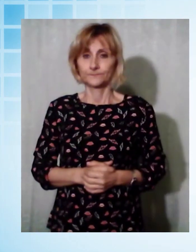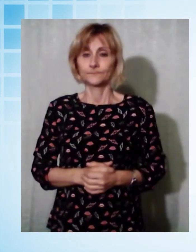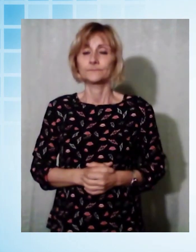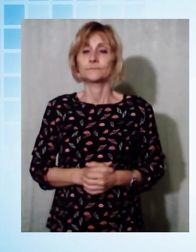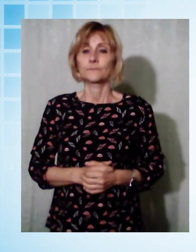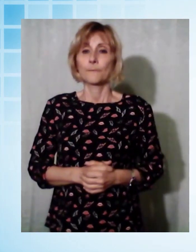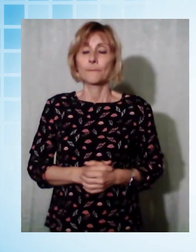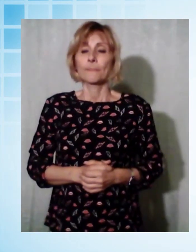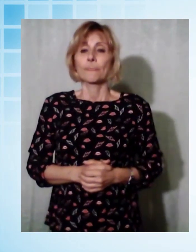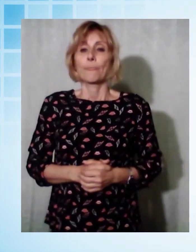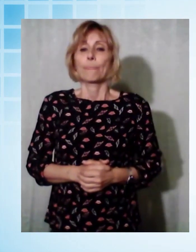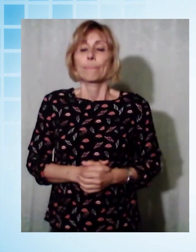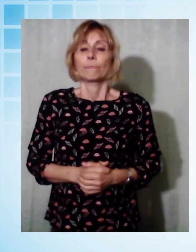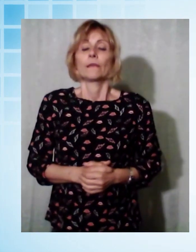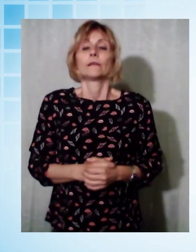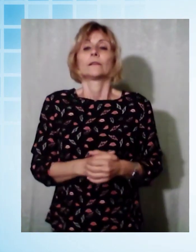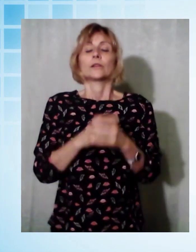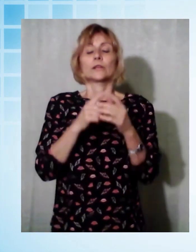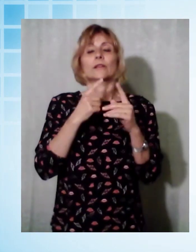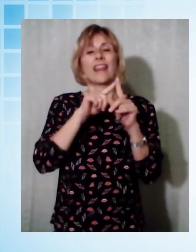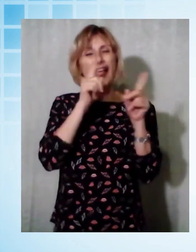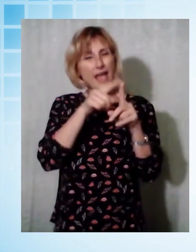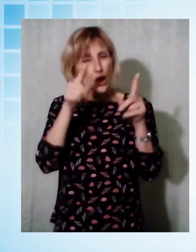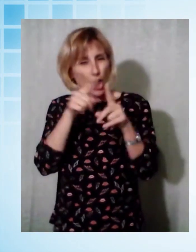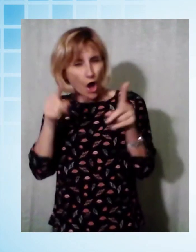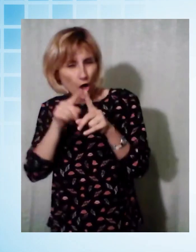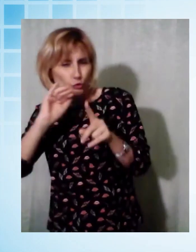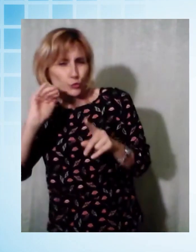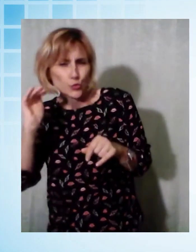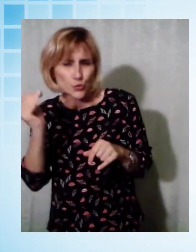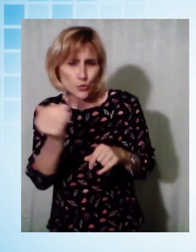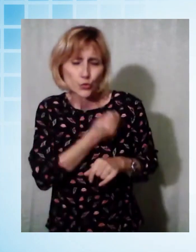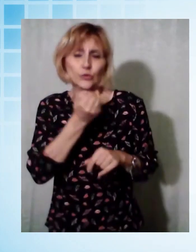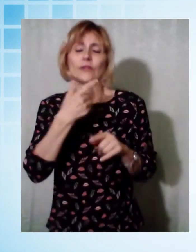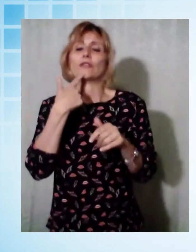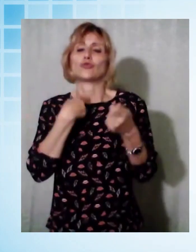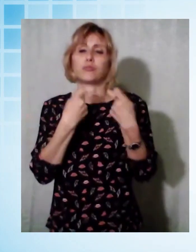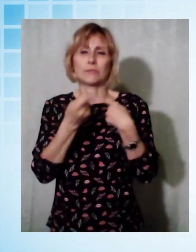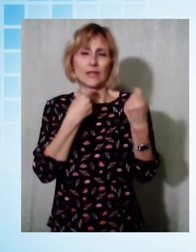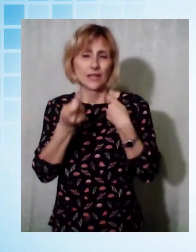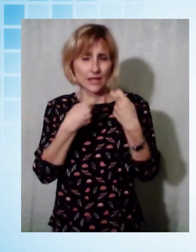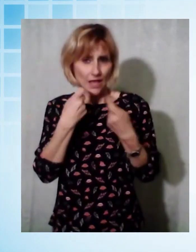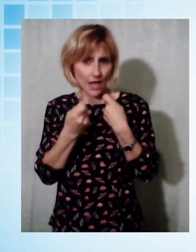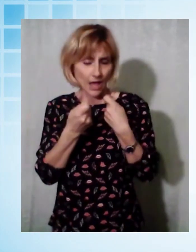Tutti i negozi, eccetto le farmacie e anche tutti i supermercati in Toscana rimarranno chiusi per